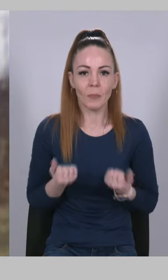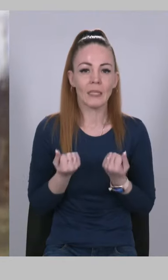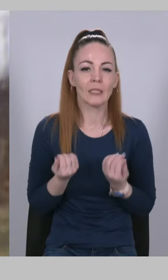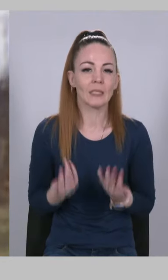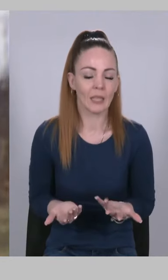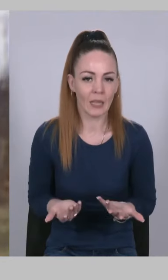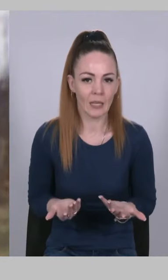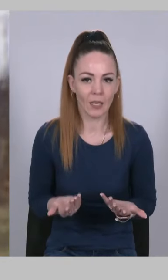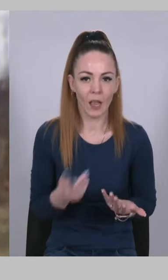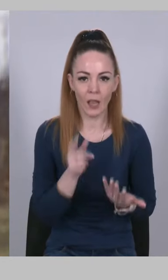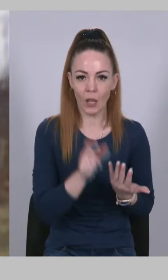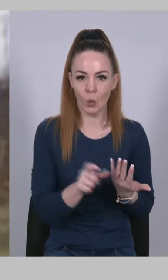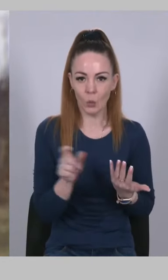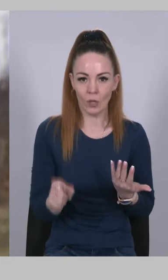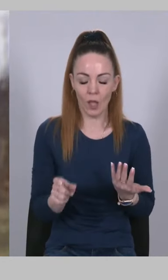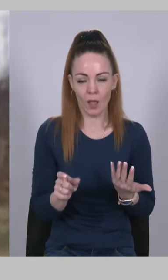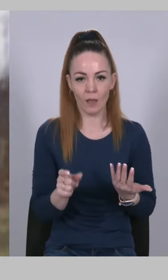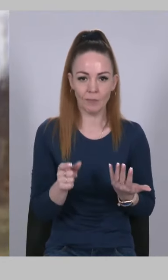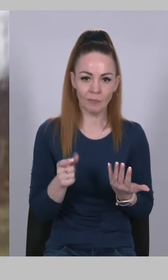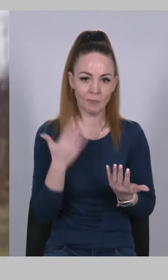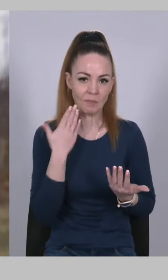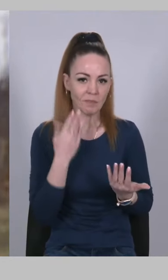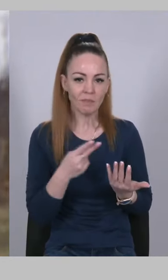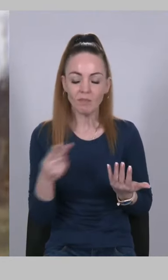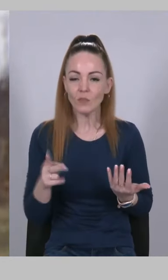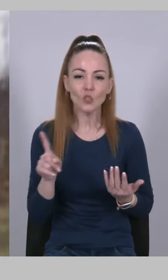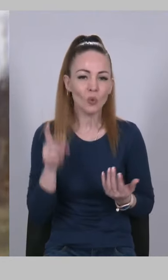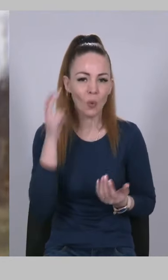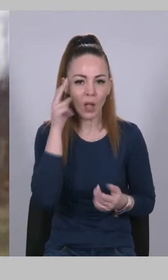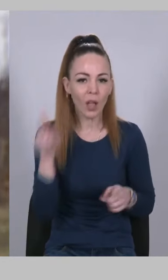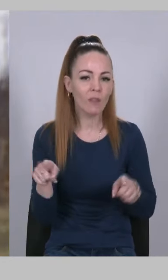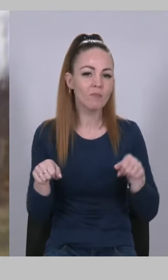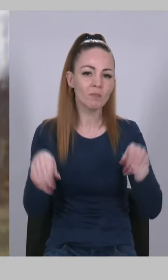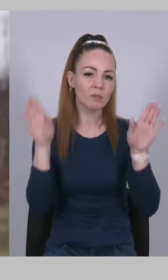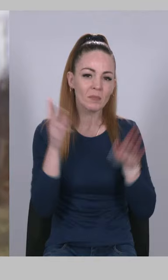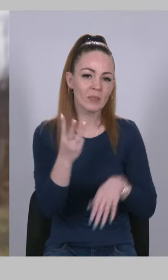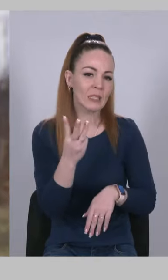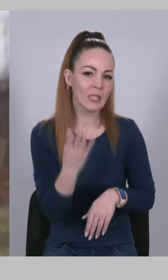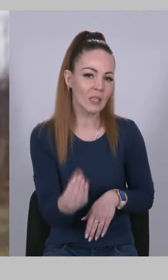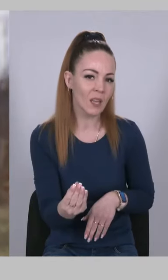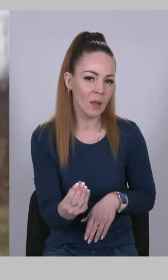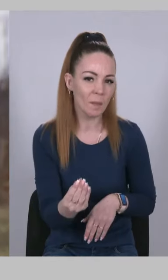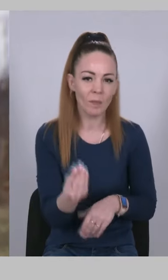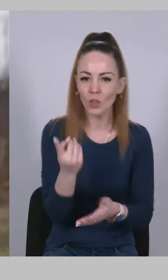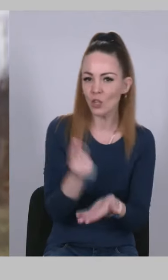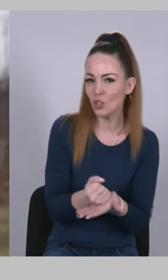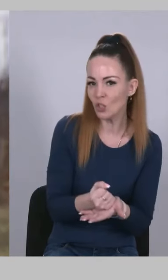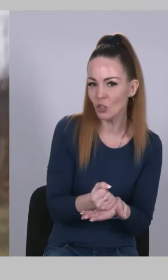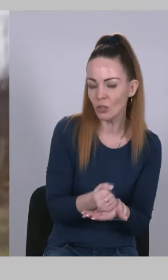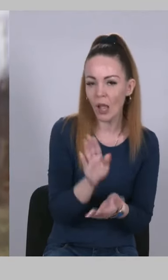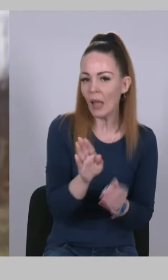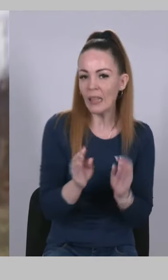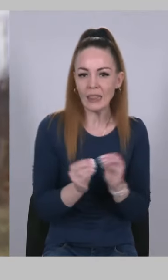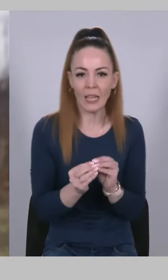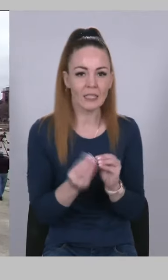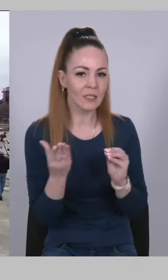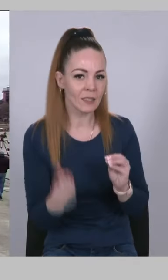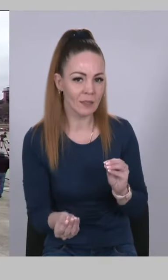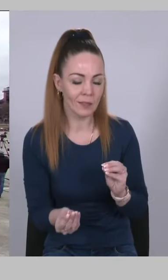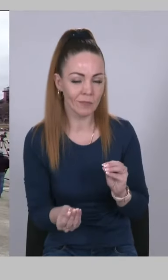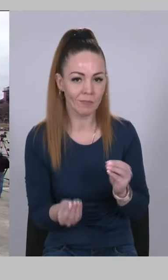Скільки людей прогнозували, що Київ паде за три дні, за тиждень, а потім за десять днів?